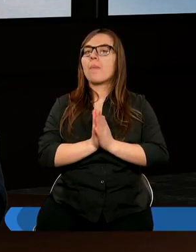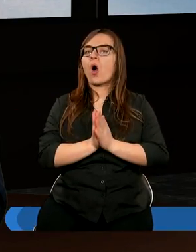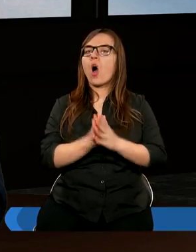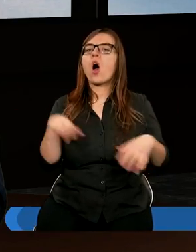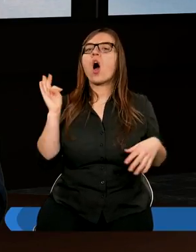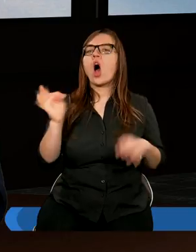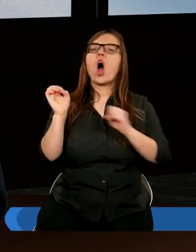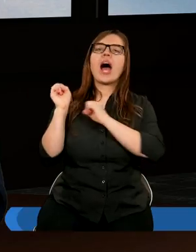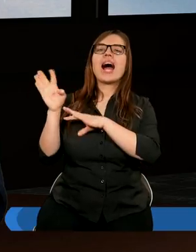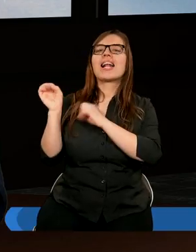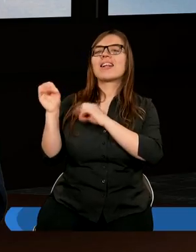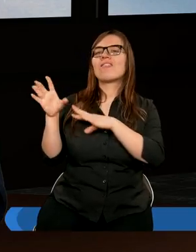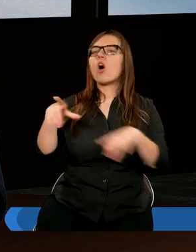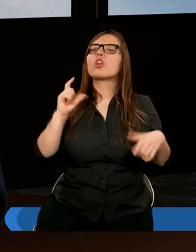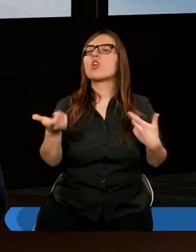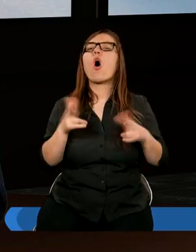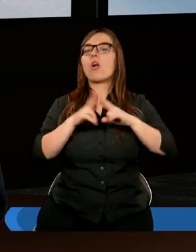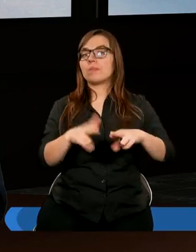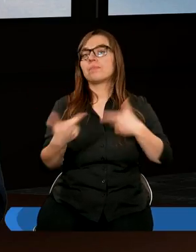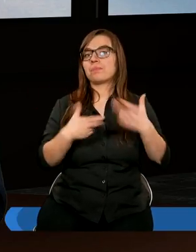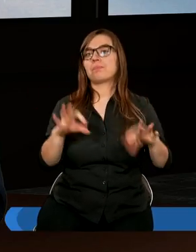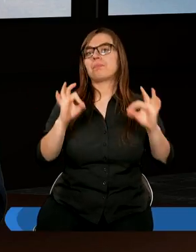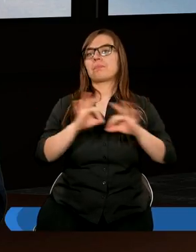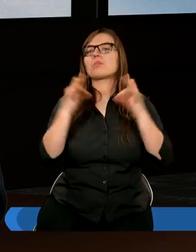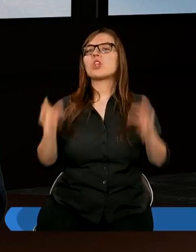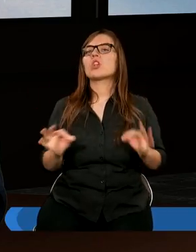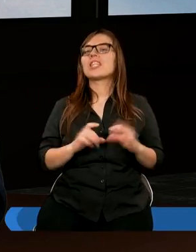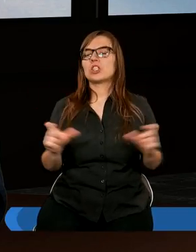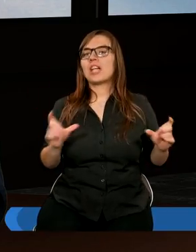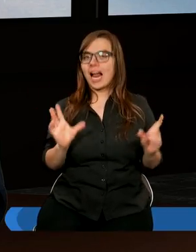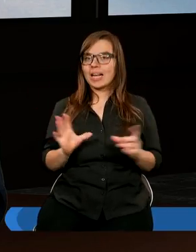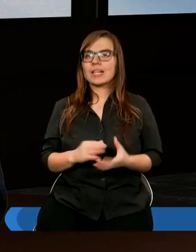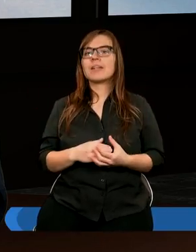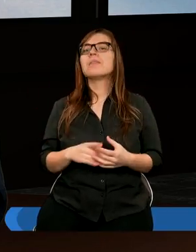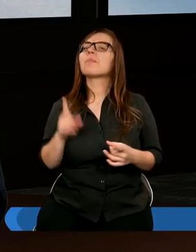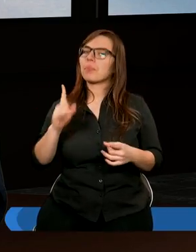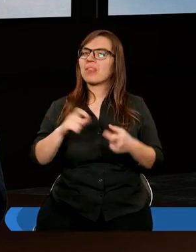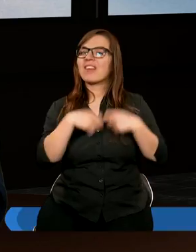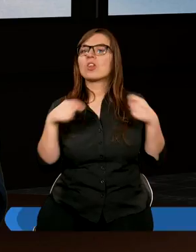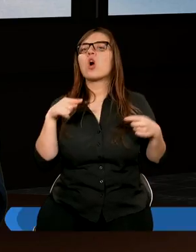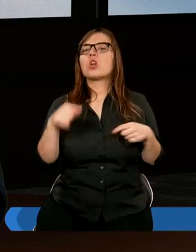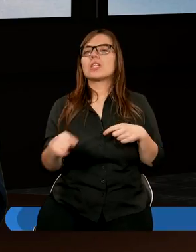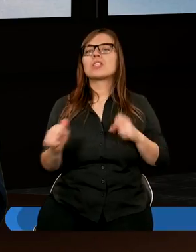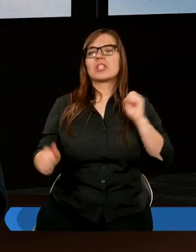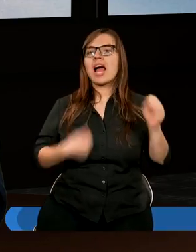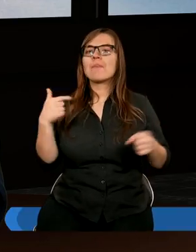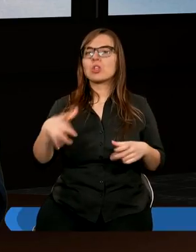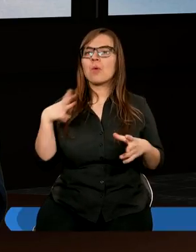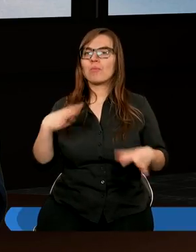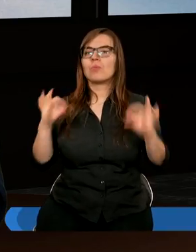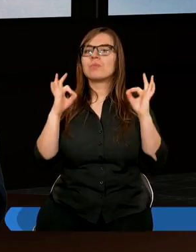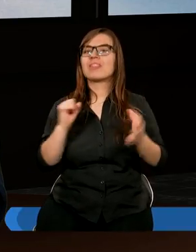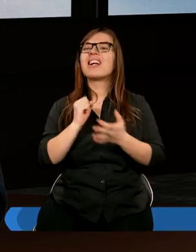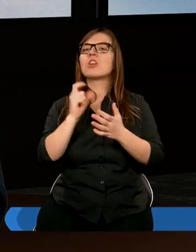o informację, co zostało zrobione dotychczas. W związku z tym, żeby było co